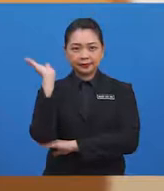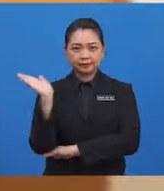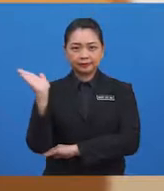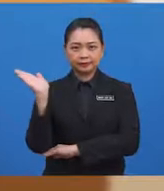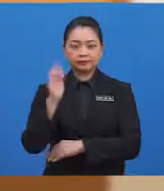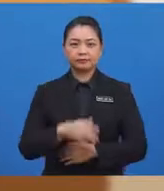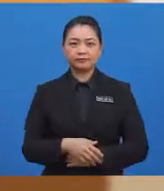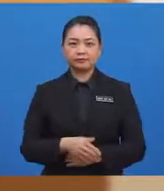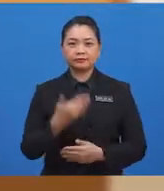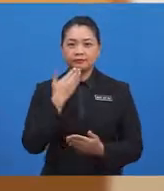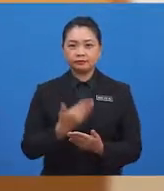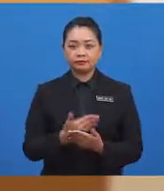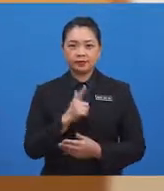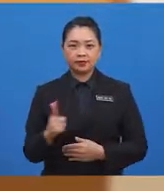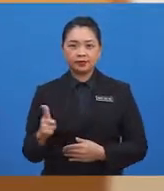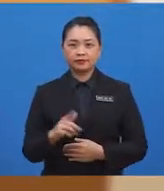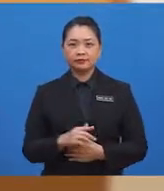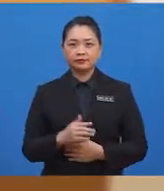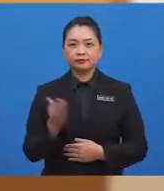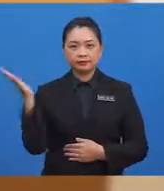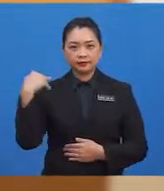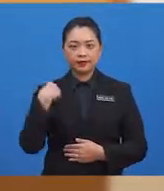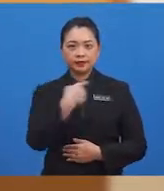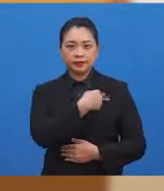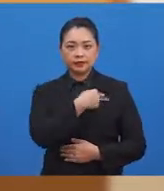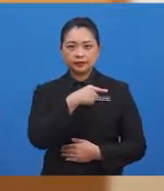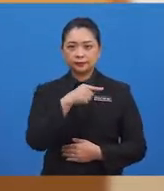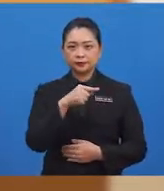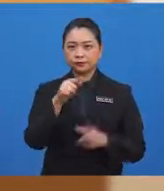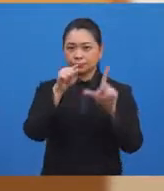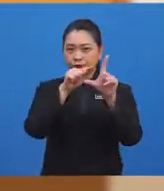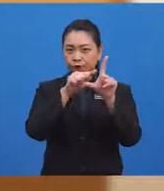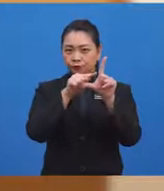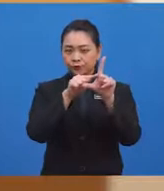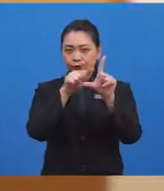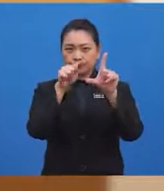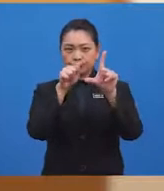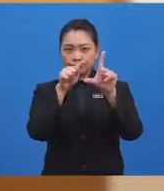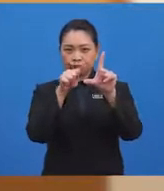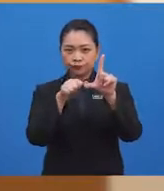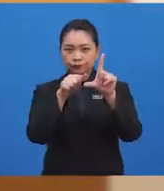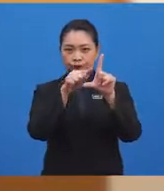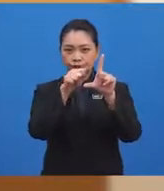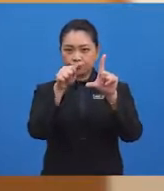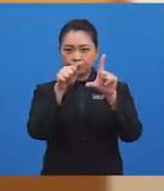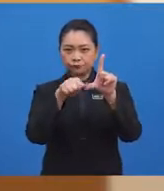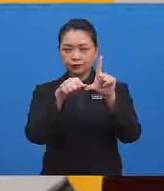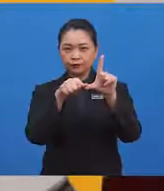Baiklah, mari kita tandakan sudut tegak tersebut.